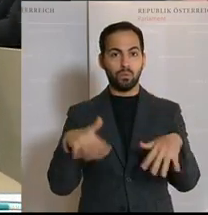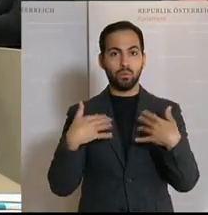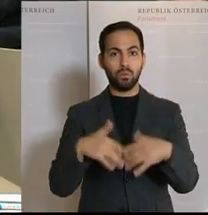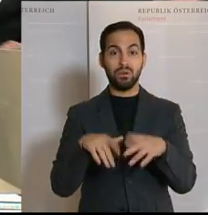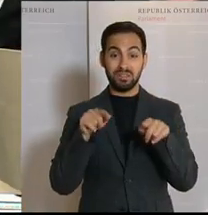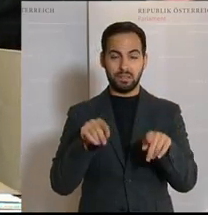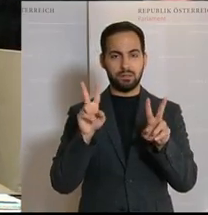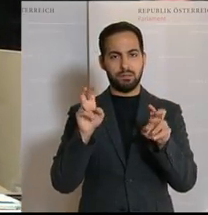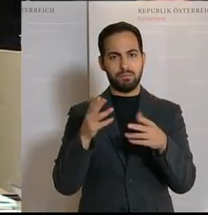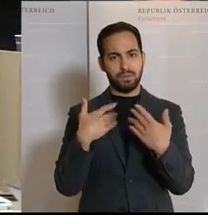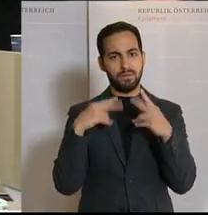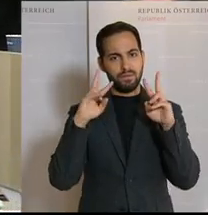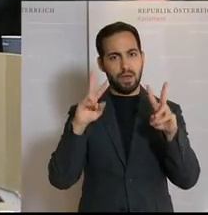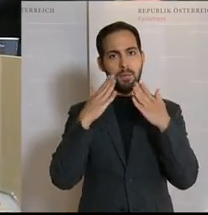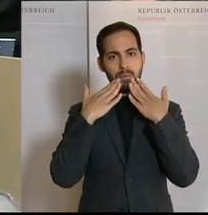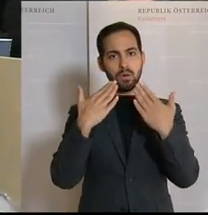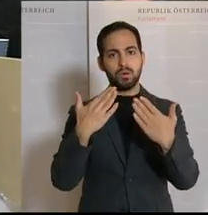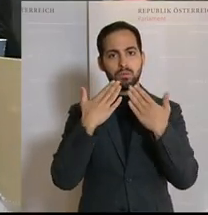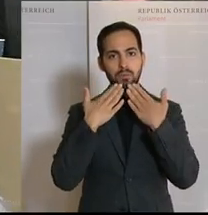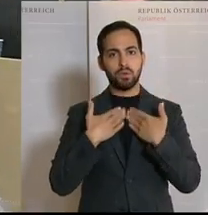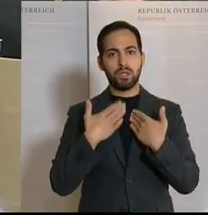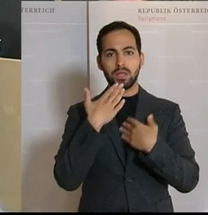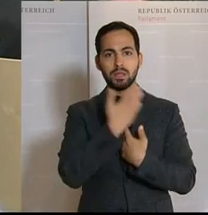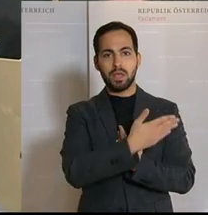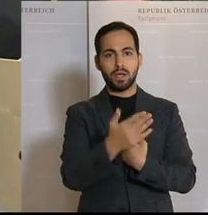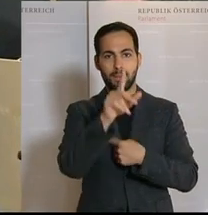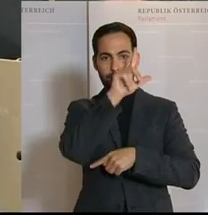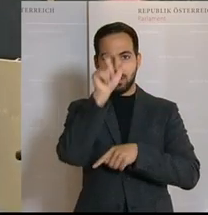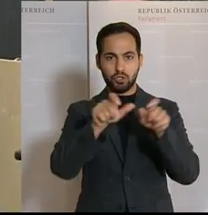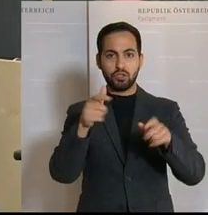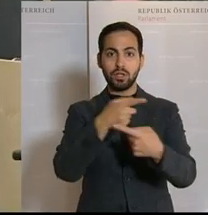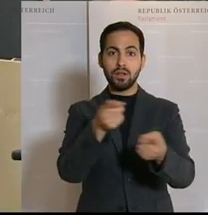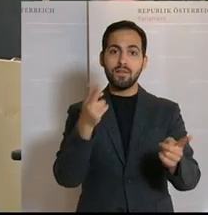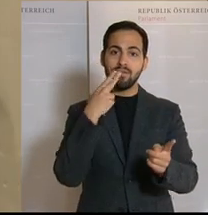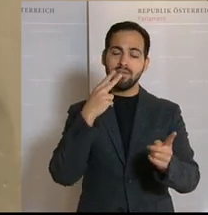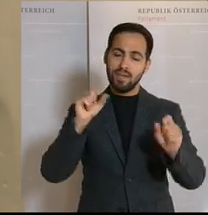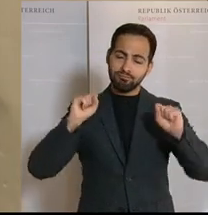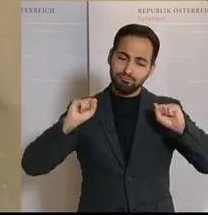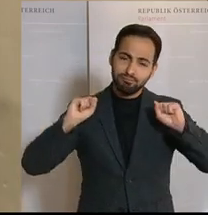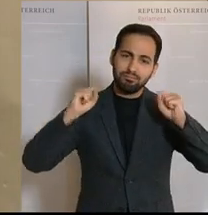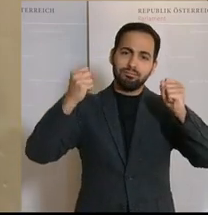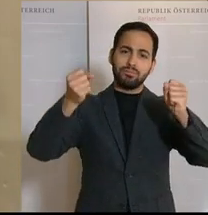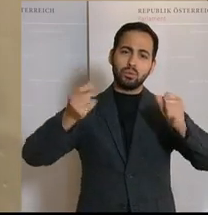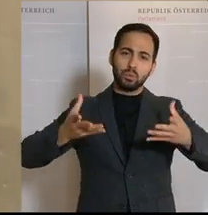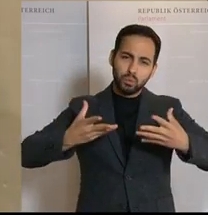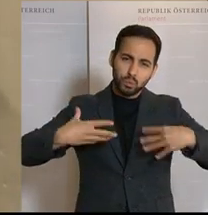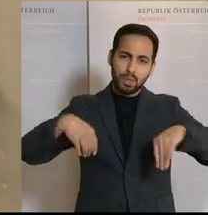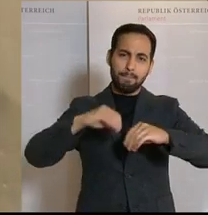bei allen bedanken, die in dieser Krise so zusammengehalten haben und so entschlossen durch diese Krise gegangen sind. Vielen Dank.